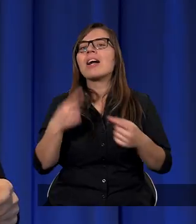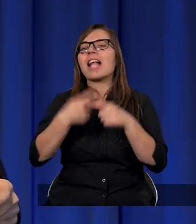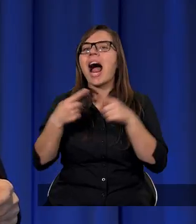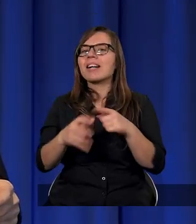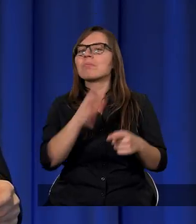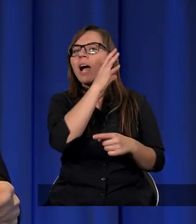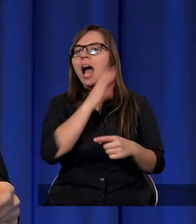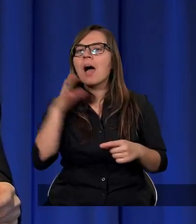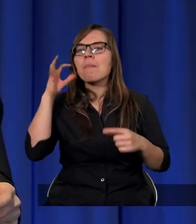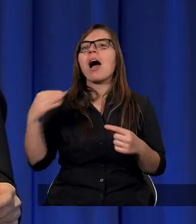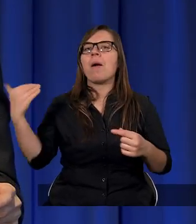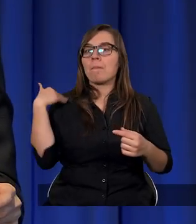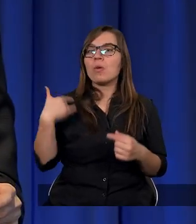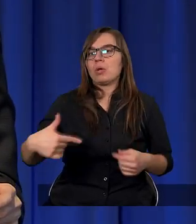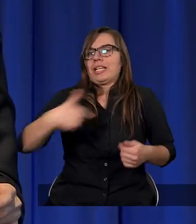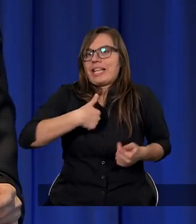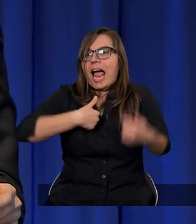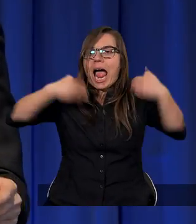był, ja jestem.